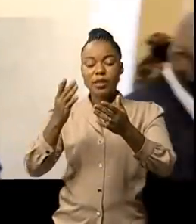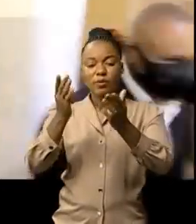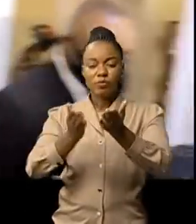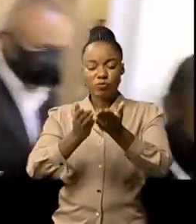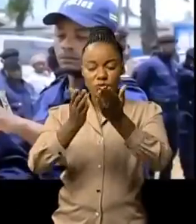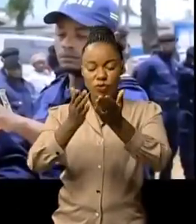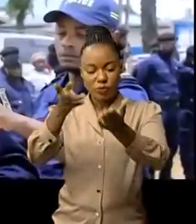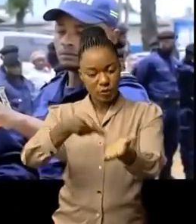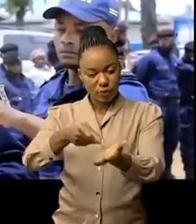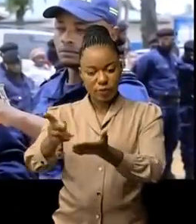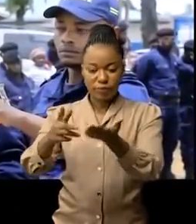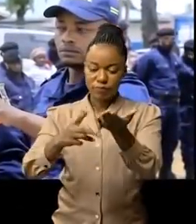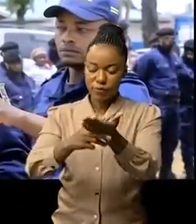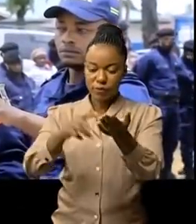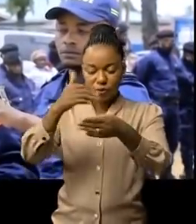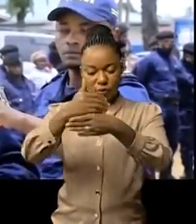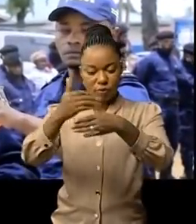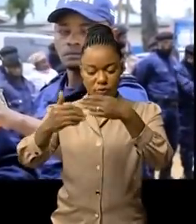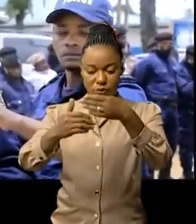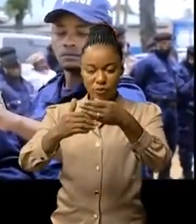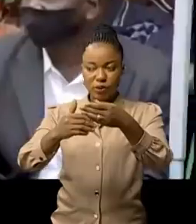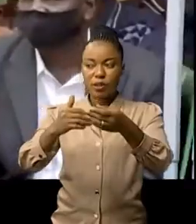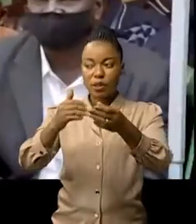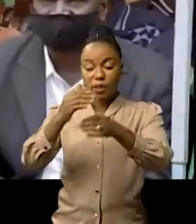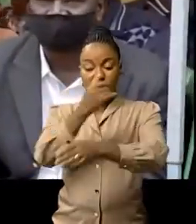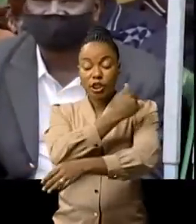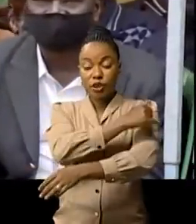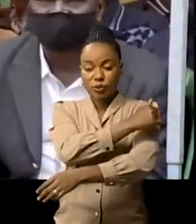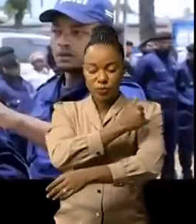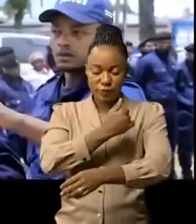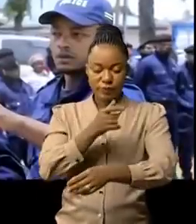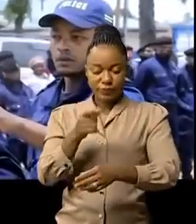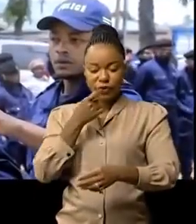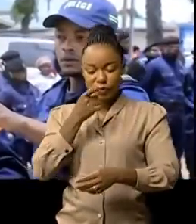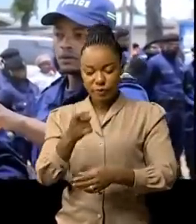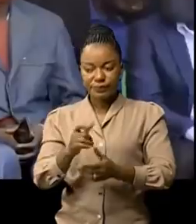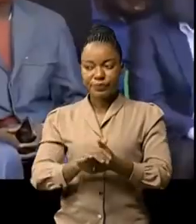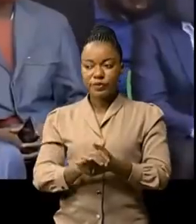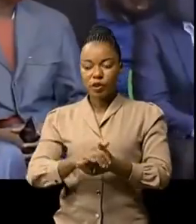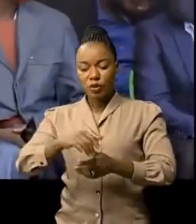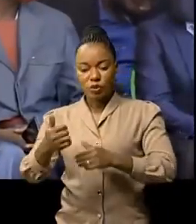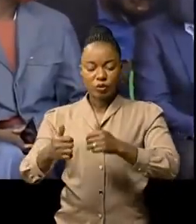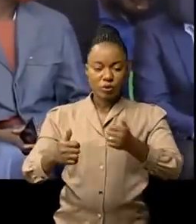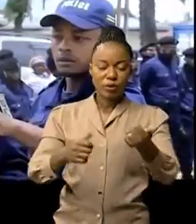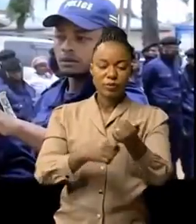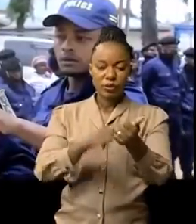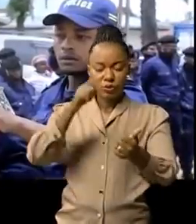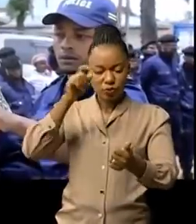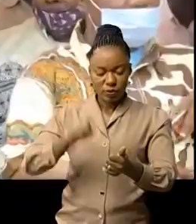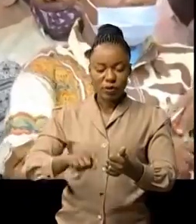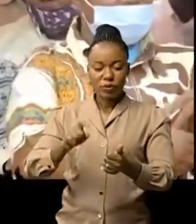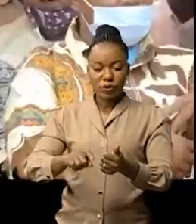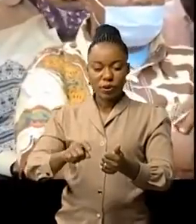en payant leurs taxes pour la réconstruction de Litori. Nous demandons aux prédateurs une certaine retenue et avoir l'esprit d'un patriotisme